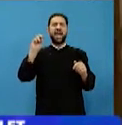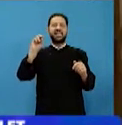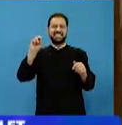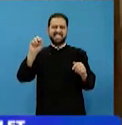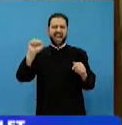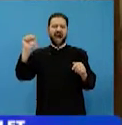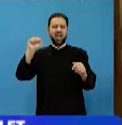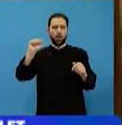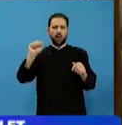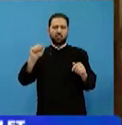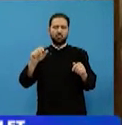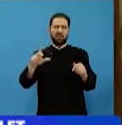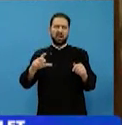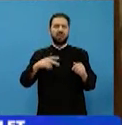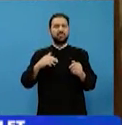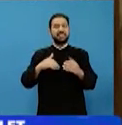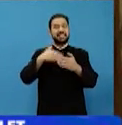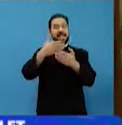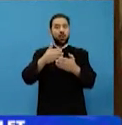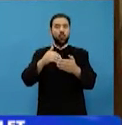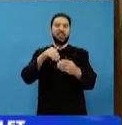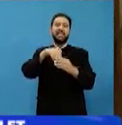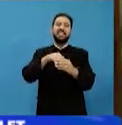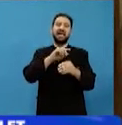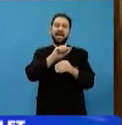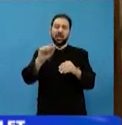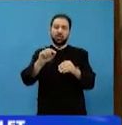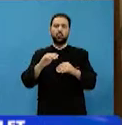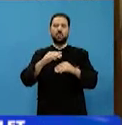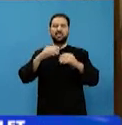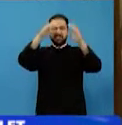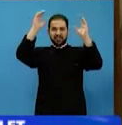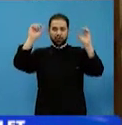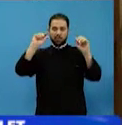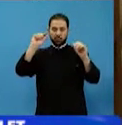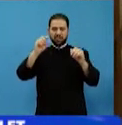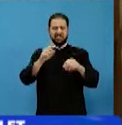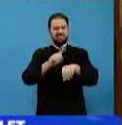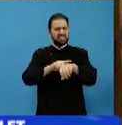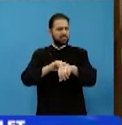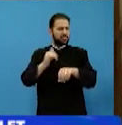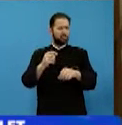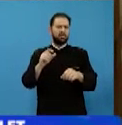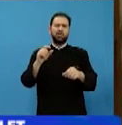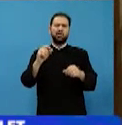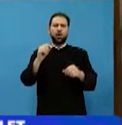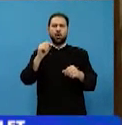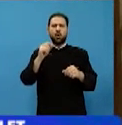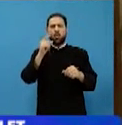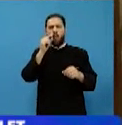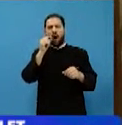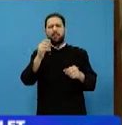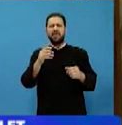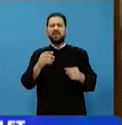curând, de scurt timp, și cu toate acestea foarte mulți dintre credincioșii noștri au evlavie, ne mai vorbim de noi